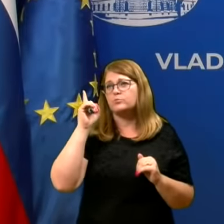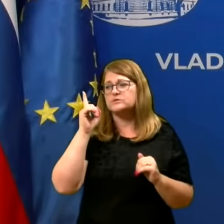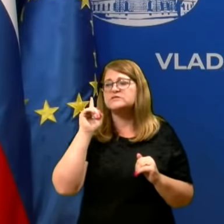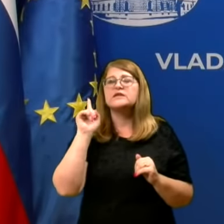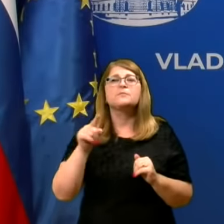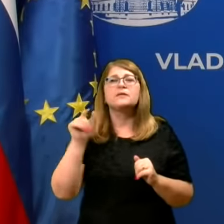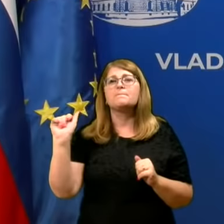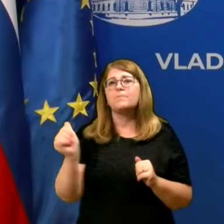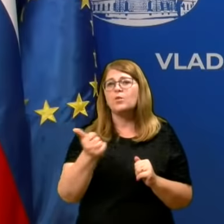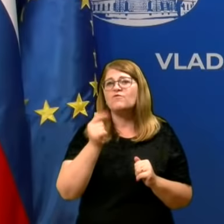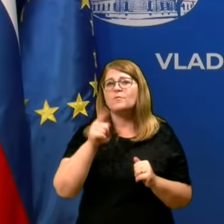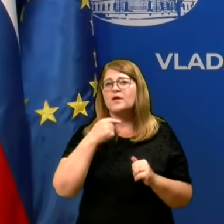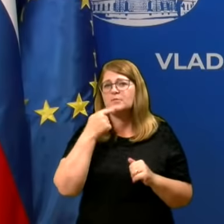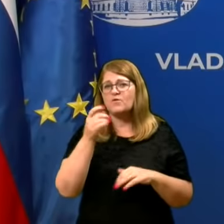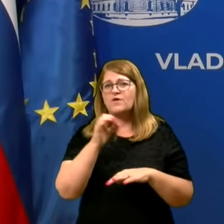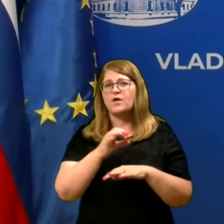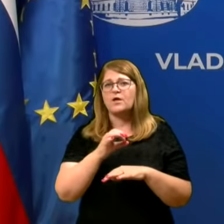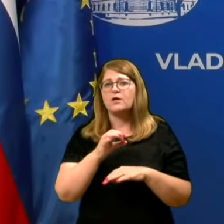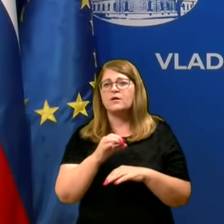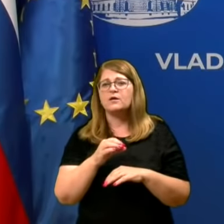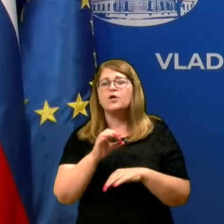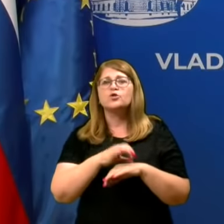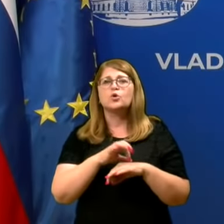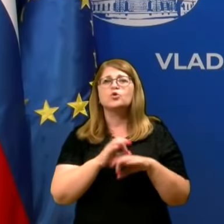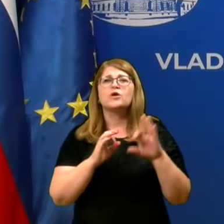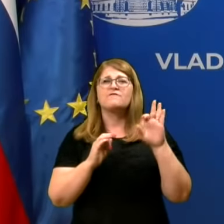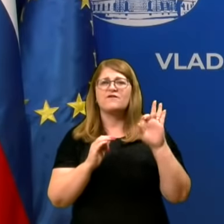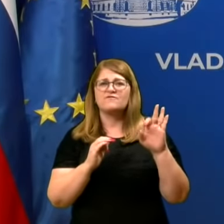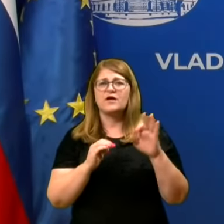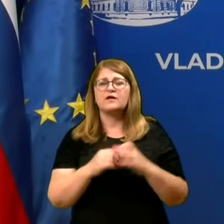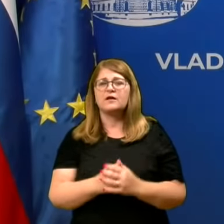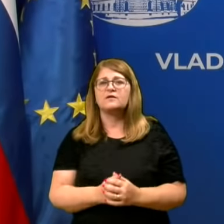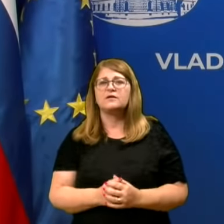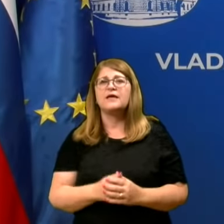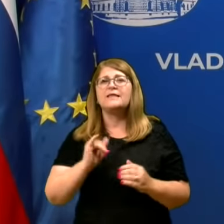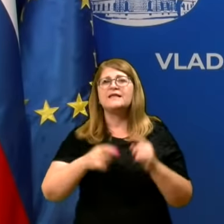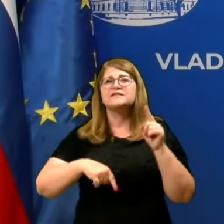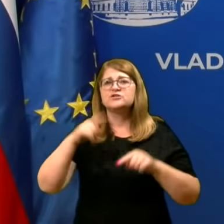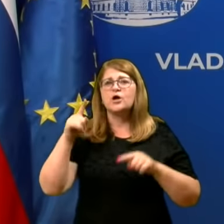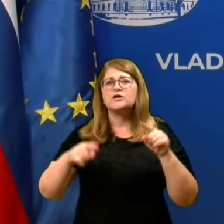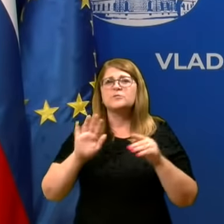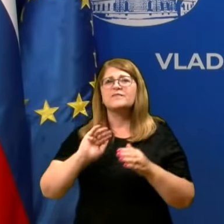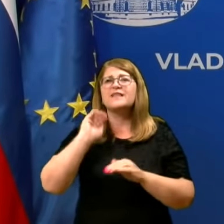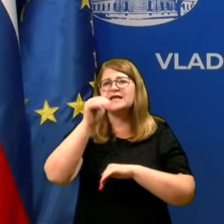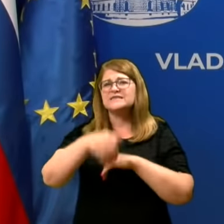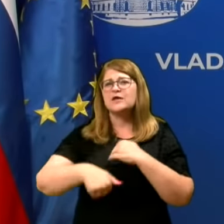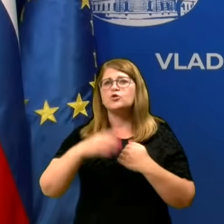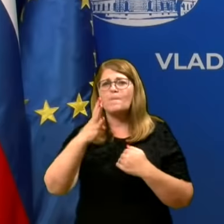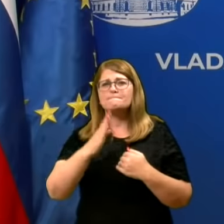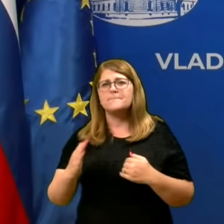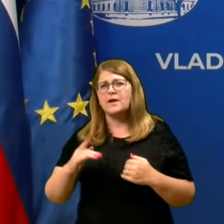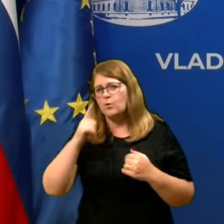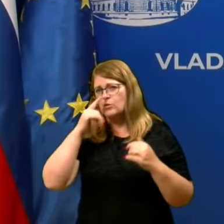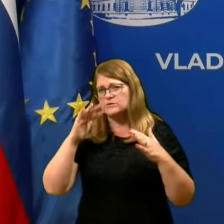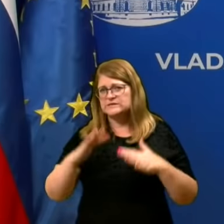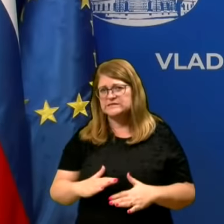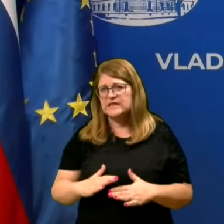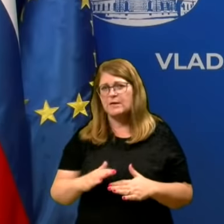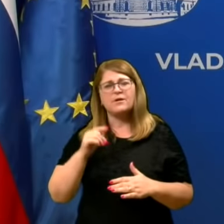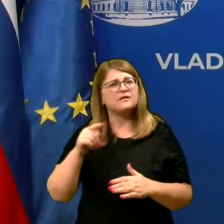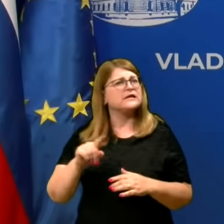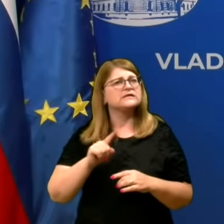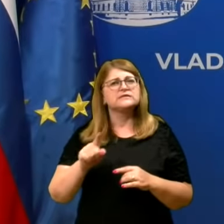in ponovim, kar je povedal že dr. Mario Fafanger, da so razmerje na Zahodnem Balkanu slabe, da se